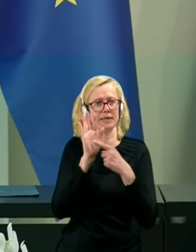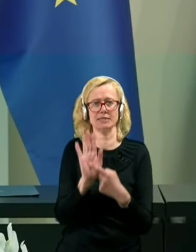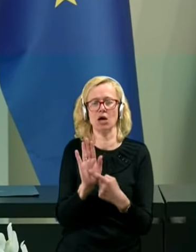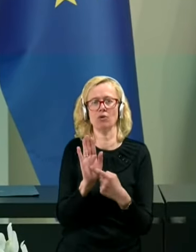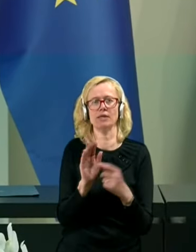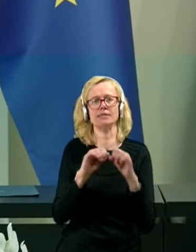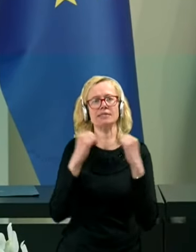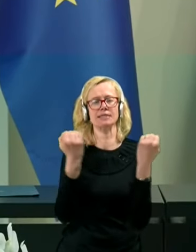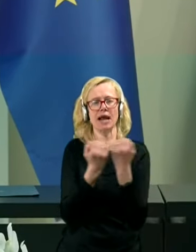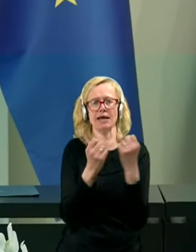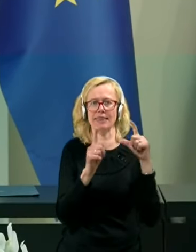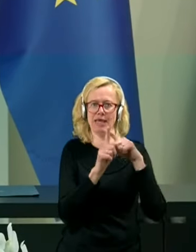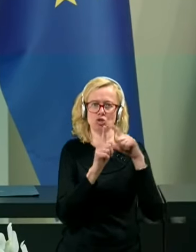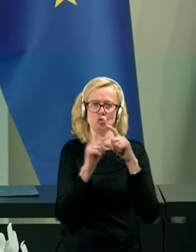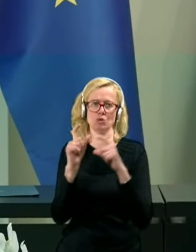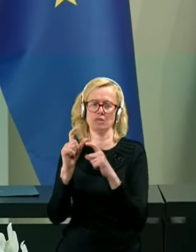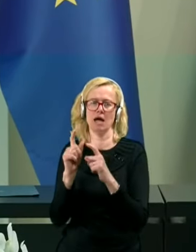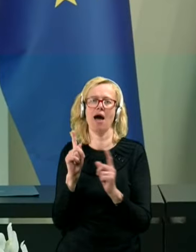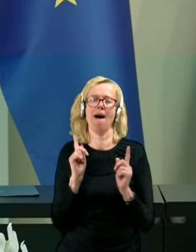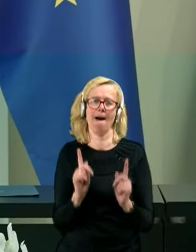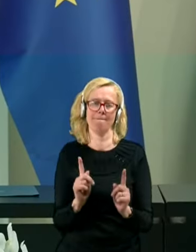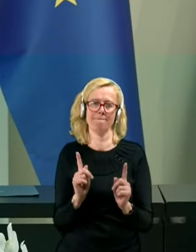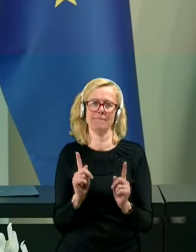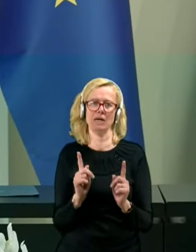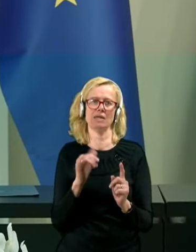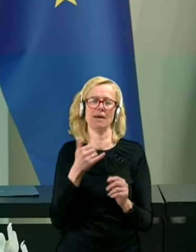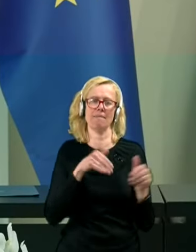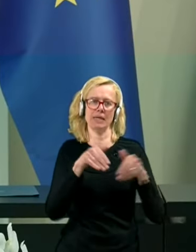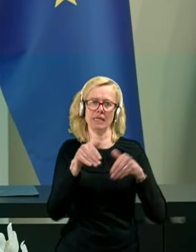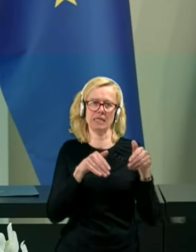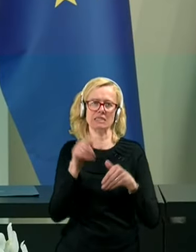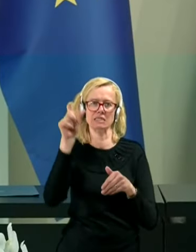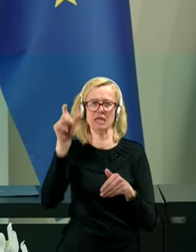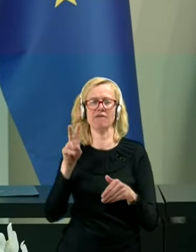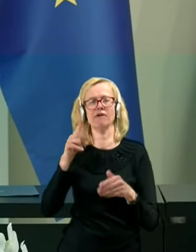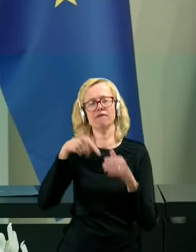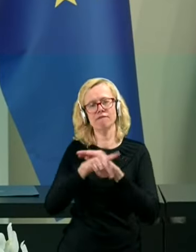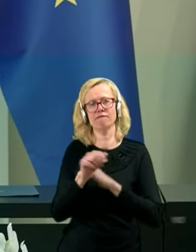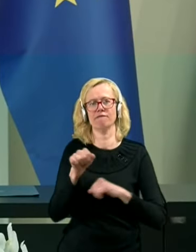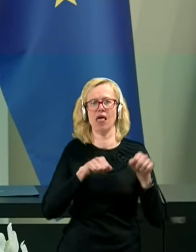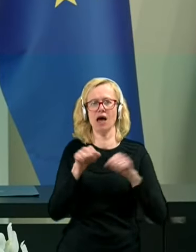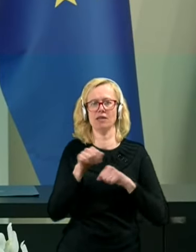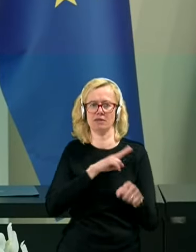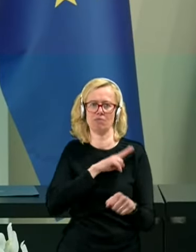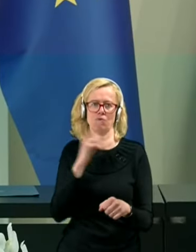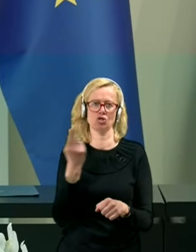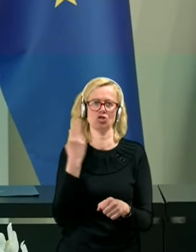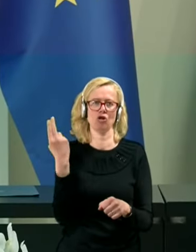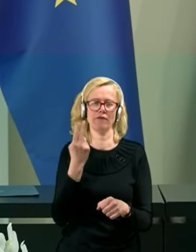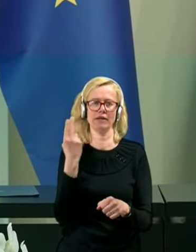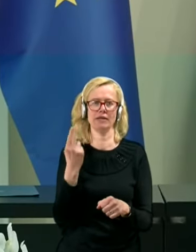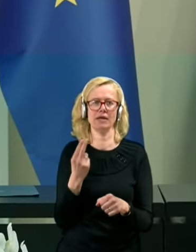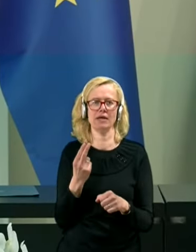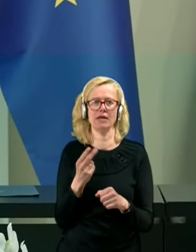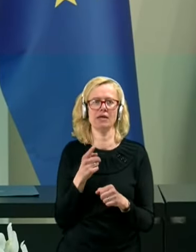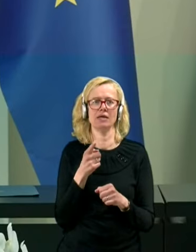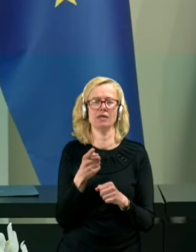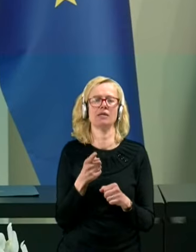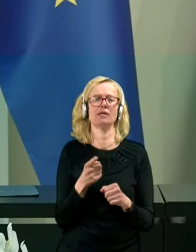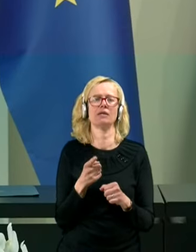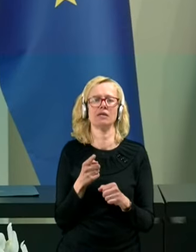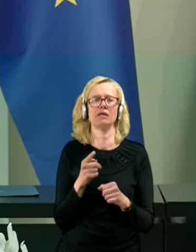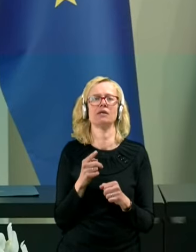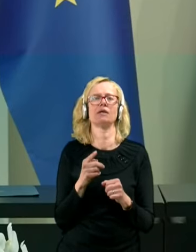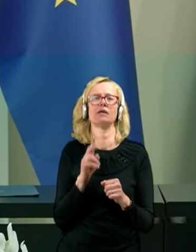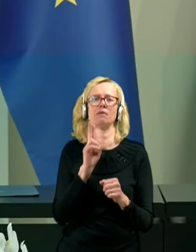stranke DESUS, je pač minister v vladi Republike Slovenije, ki pa užijo podporo poslanske